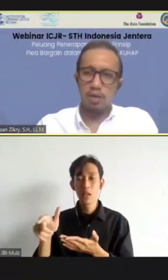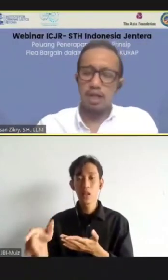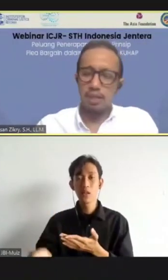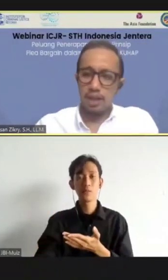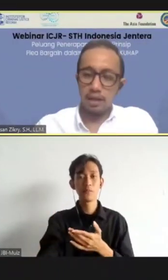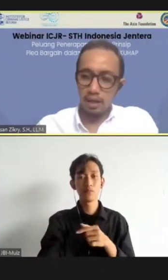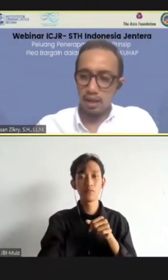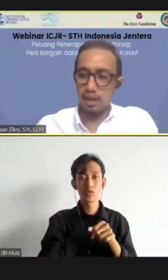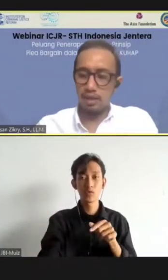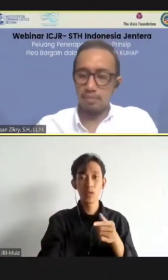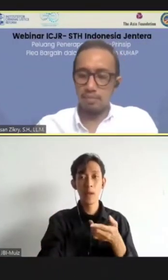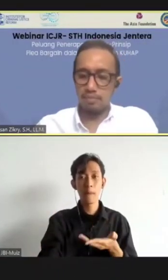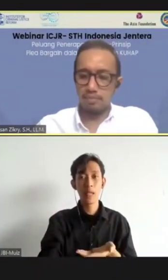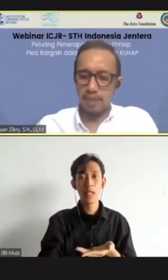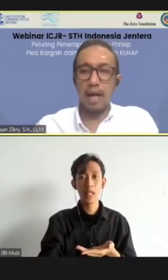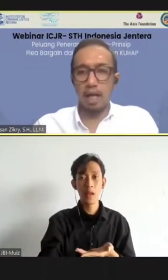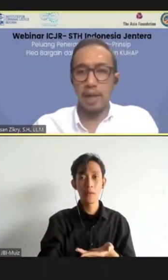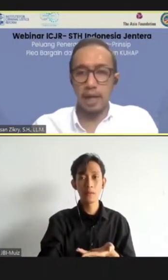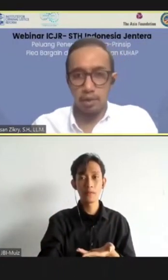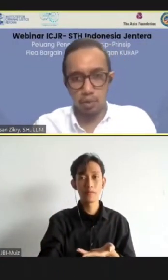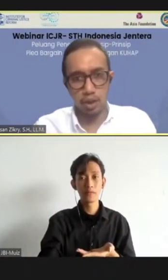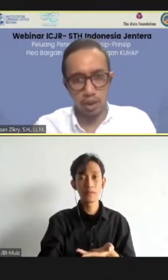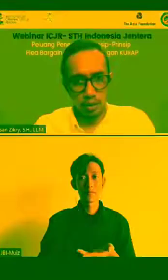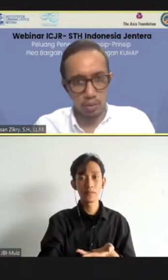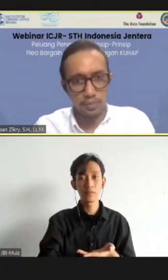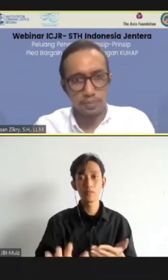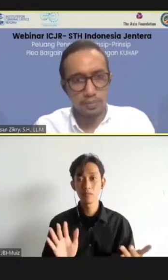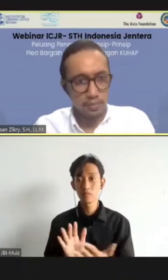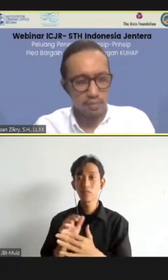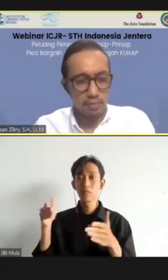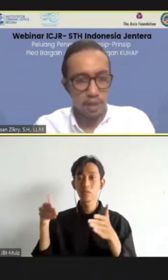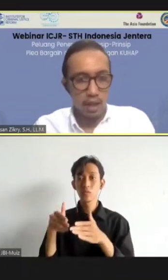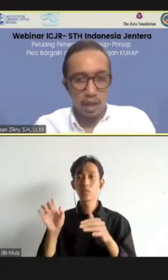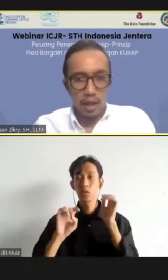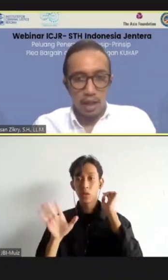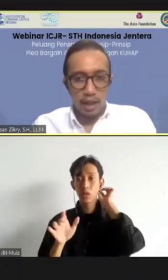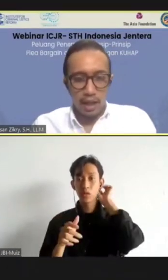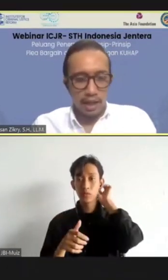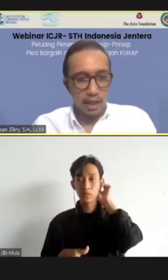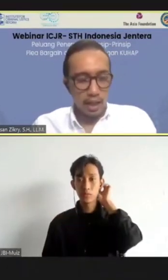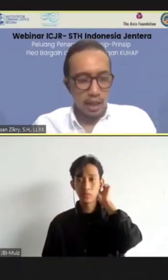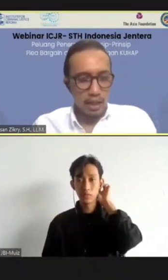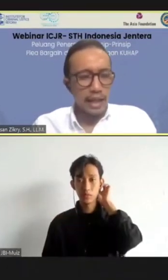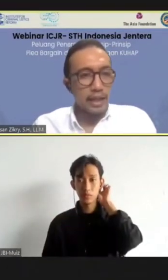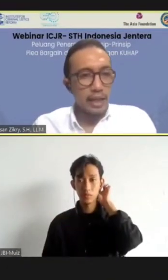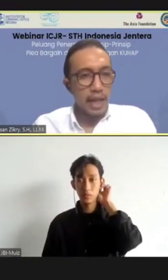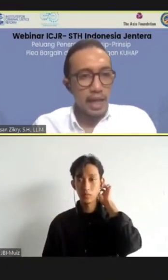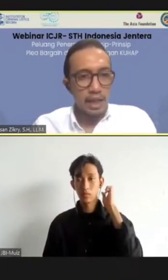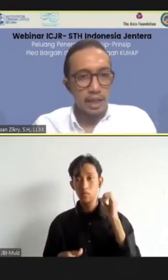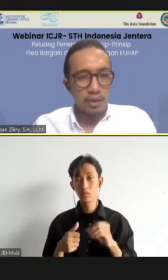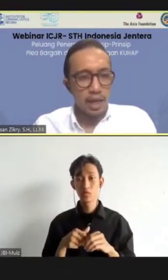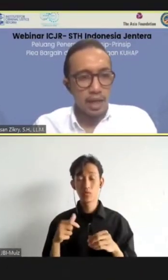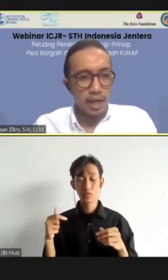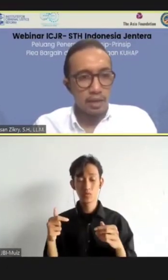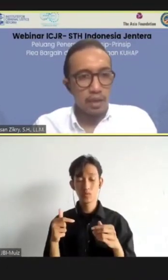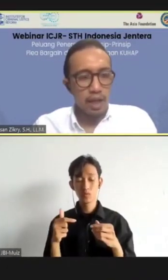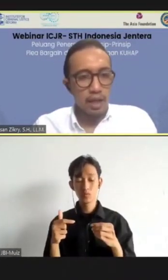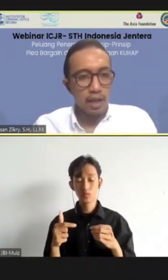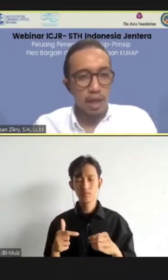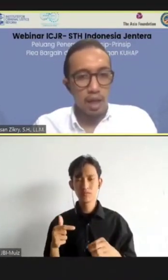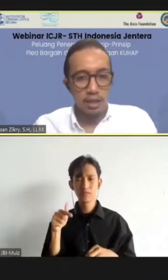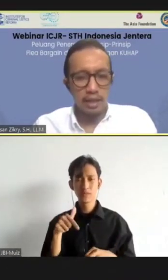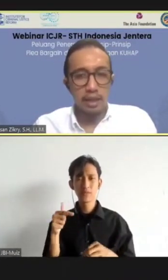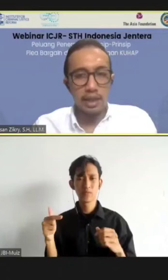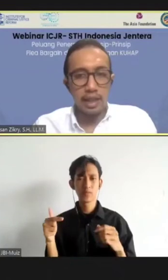dan juga dia minta penanganan-penanganan khusus tertentu. Nah, kaitannya selanjutnya, itu